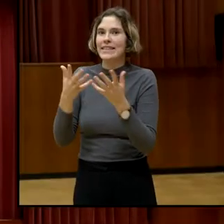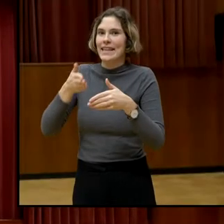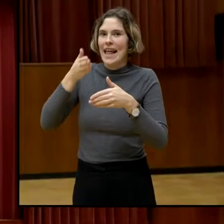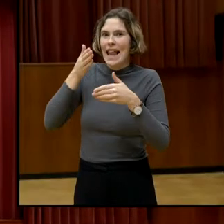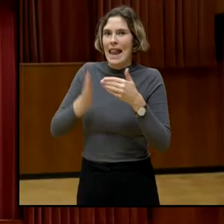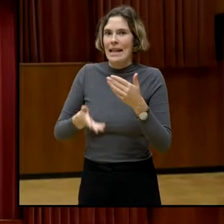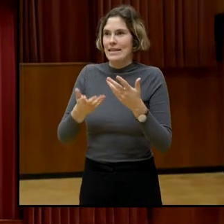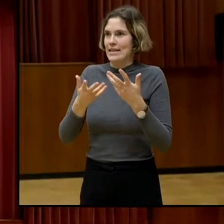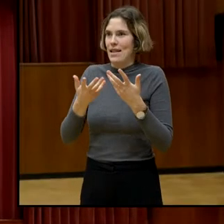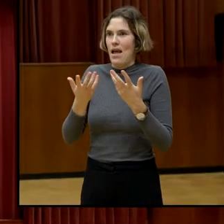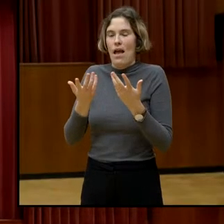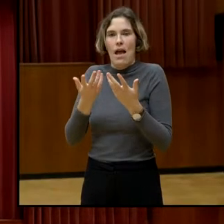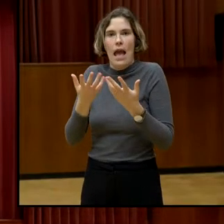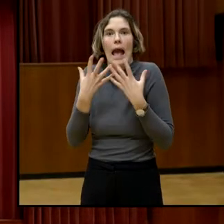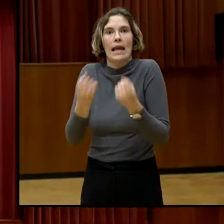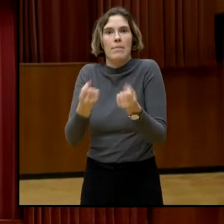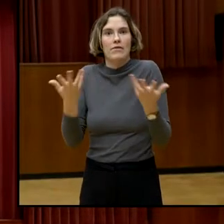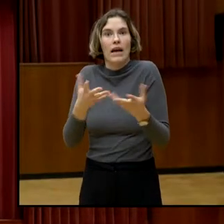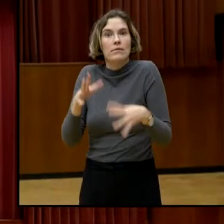Wolfgang?